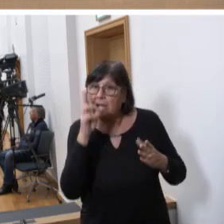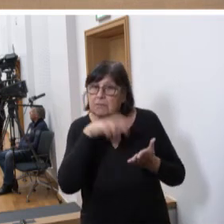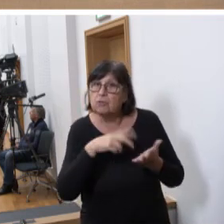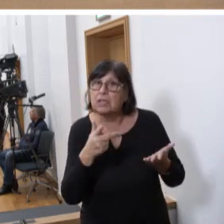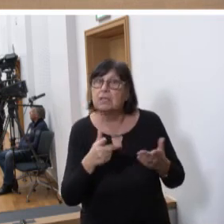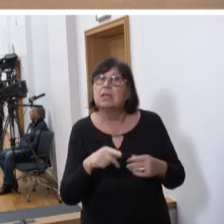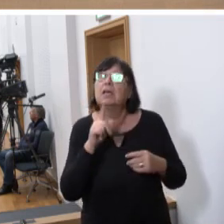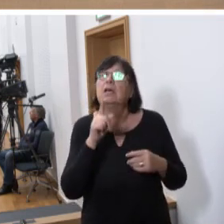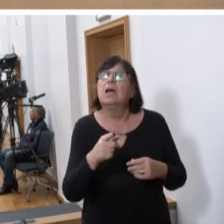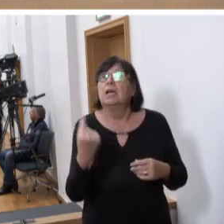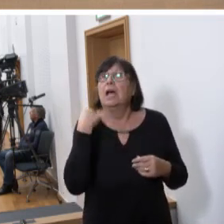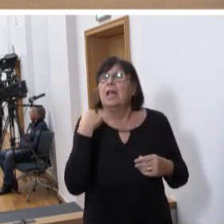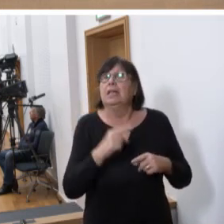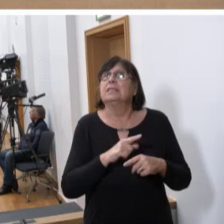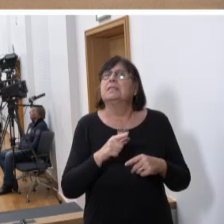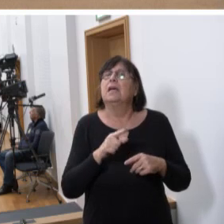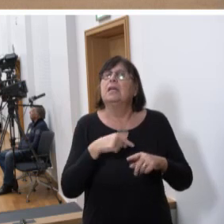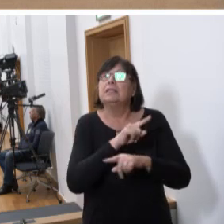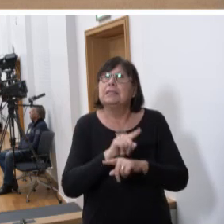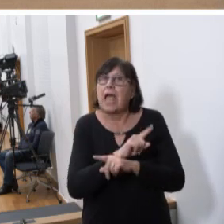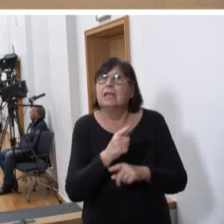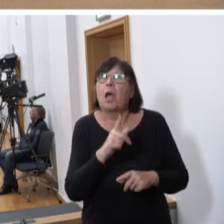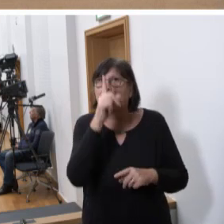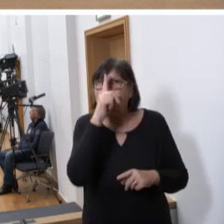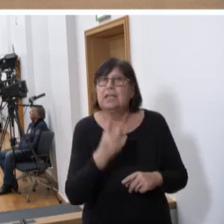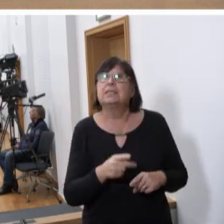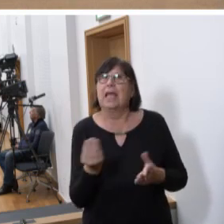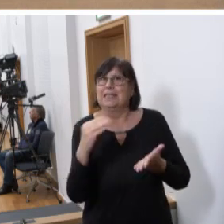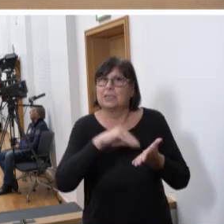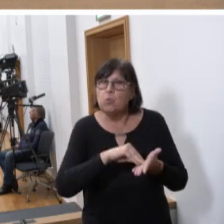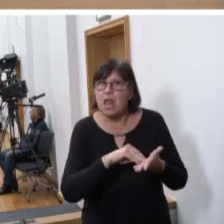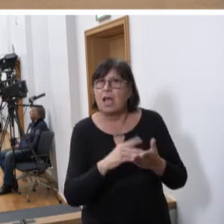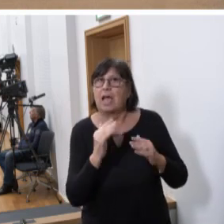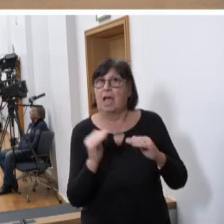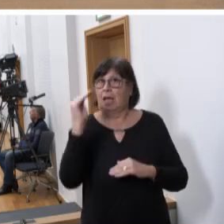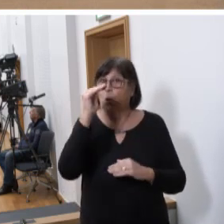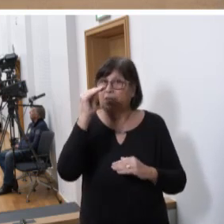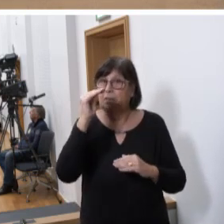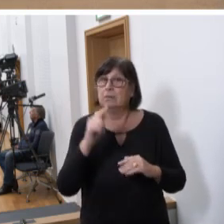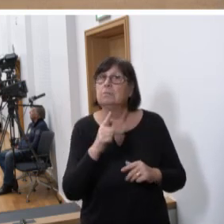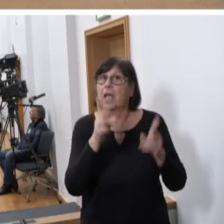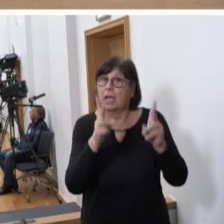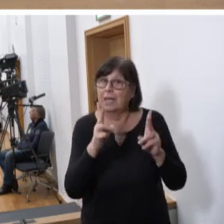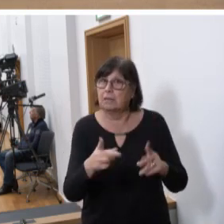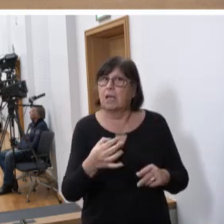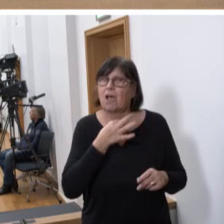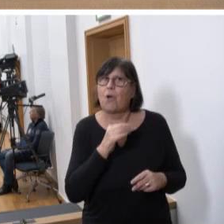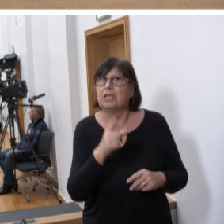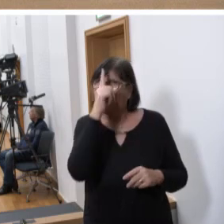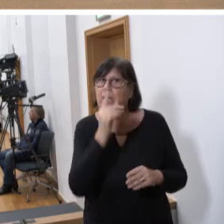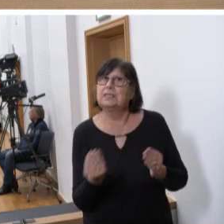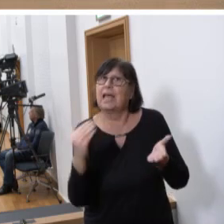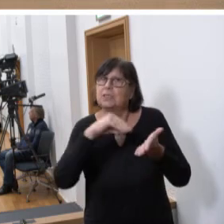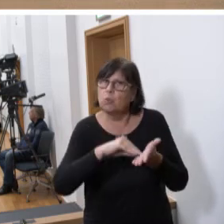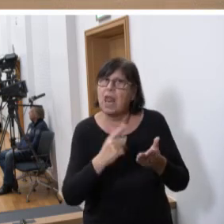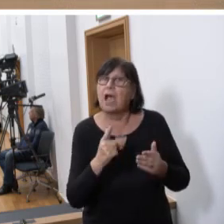Wir haben in letzten Periode die Polizeizulage und die Gitterzulage erhöht. Das ist richtig. Wir wollten bei der Polizeizulage eine